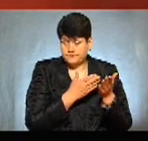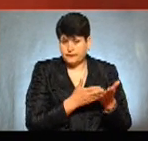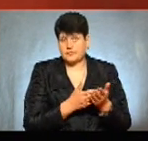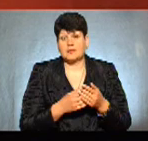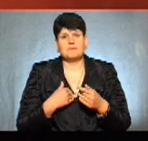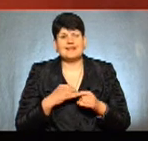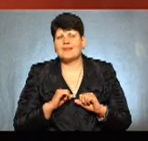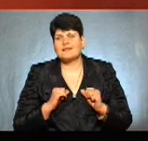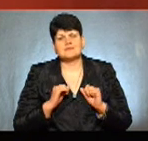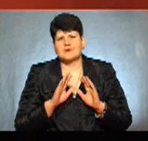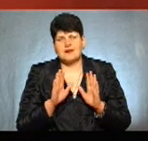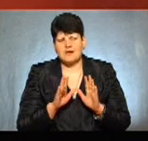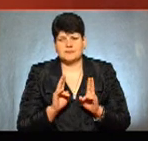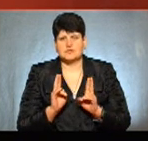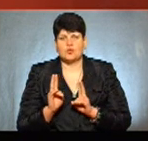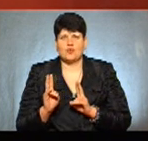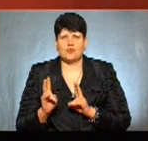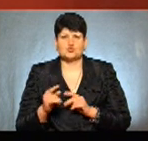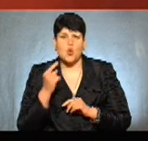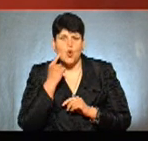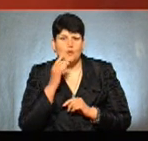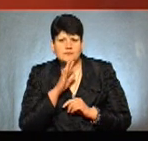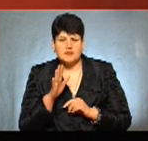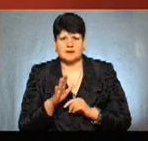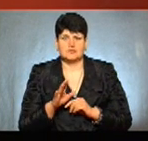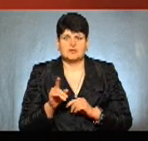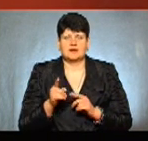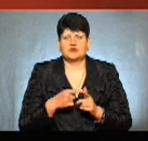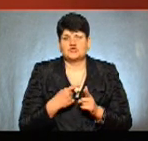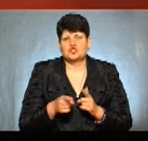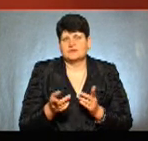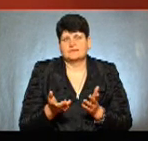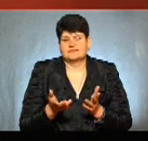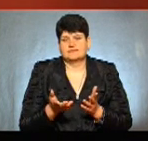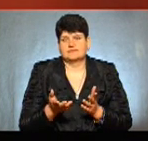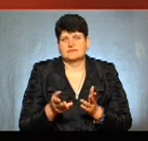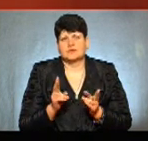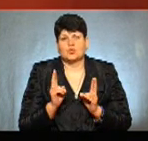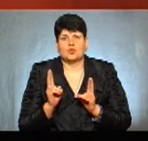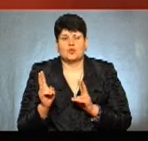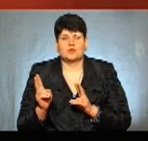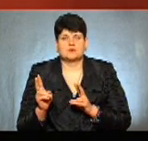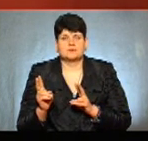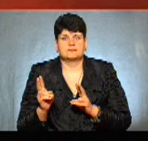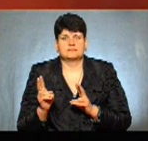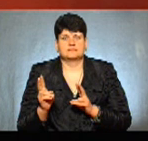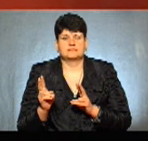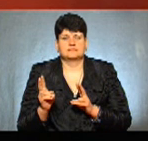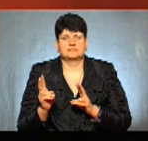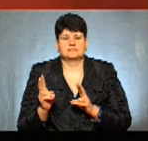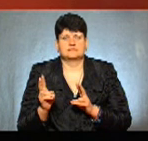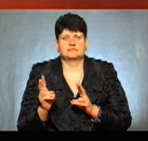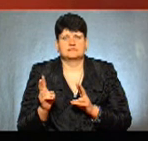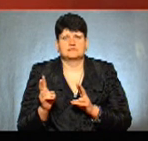ми не стараємося когось там, наприклад, обідити, чи по можливості когось там, як кажуть, які такі